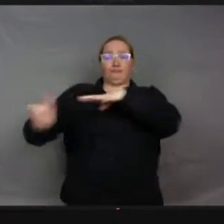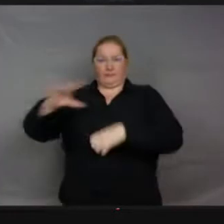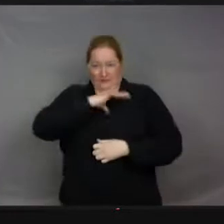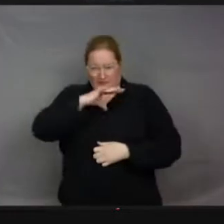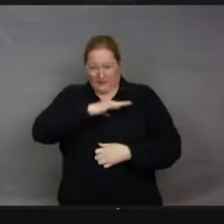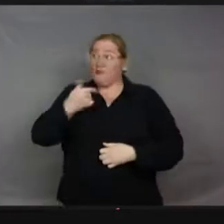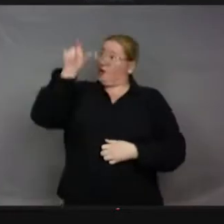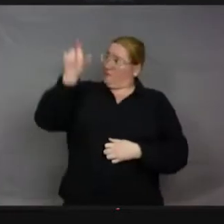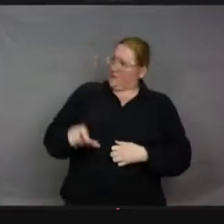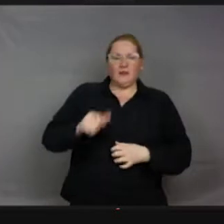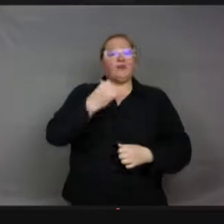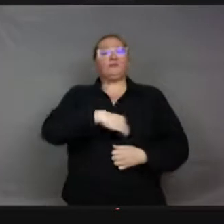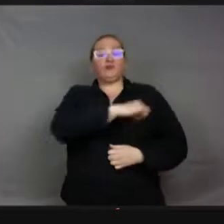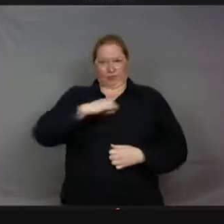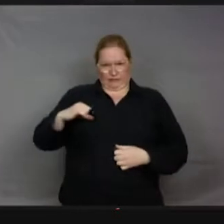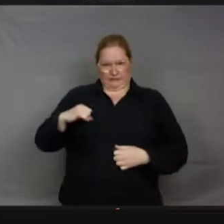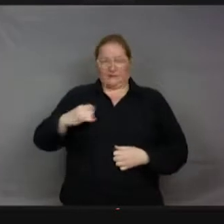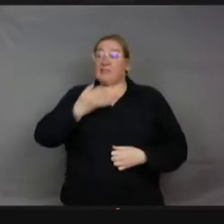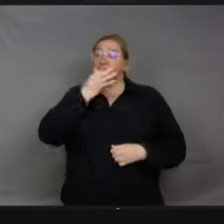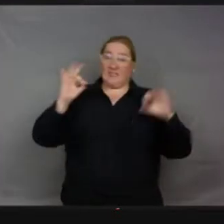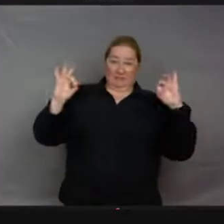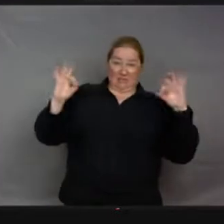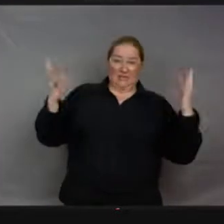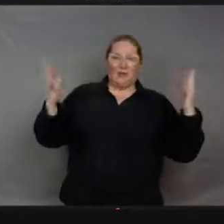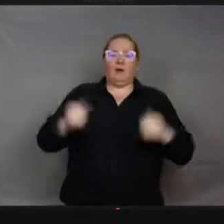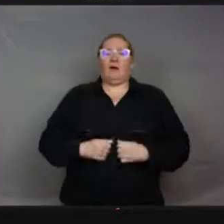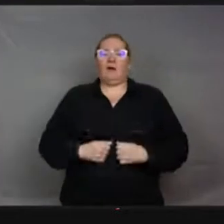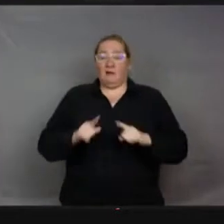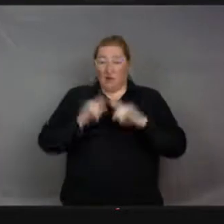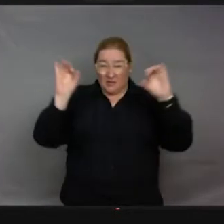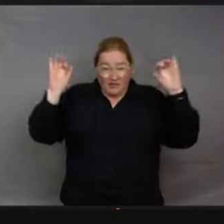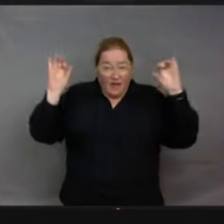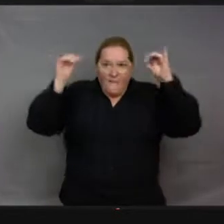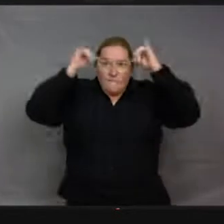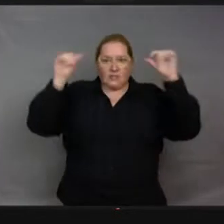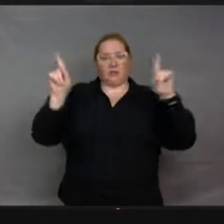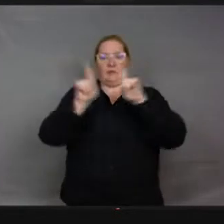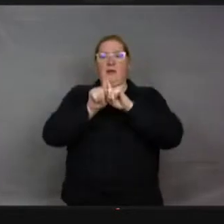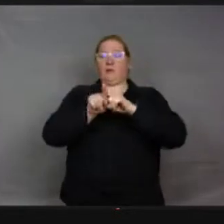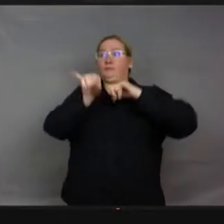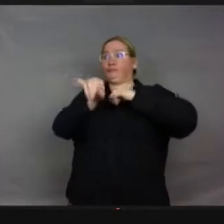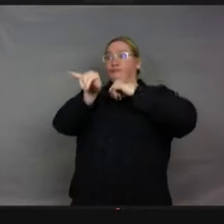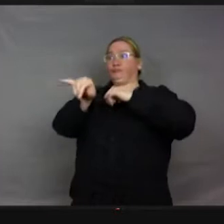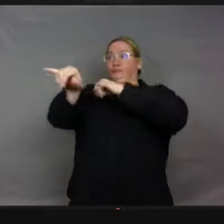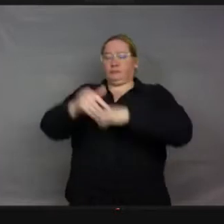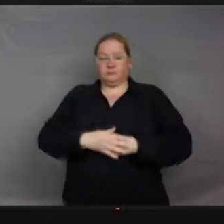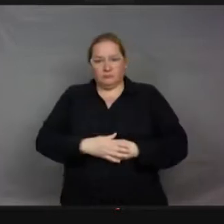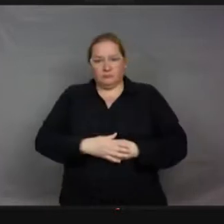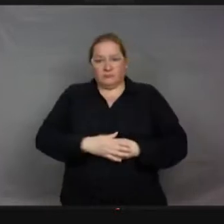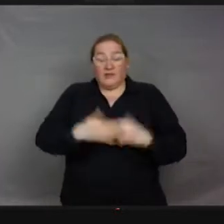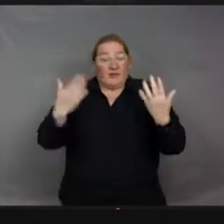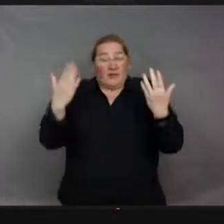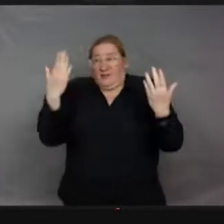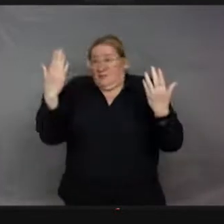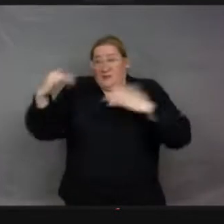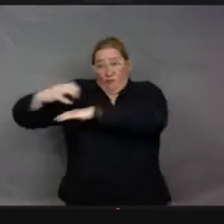pucerons, c'est comme leur vache, elle les élève, elle les déplace, elle les mange en cas de nécessité, donc c'est un peu comme